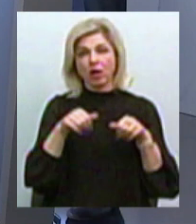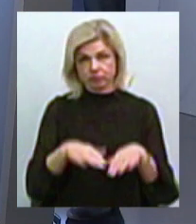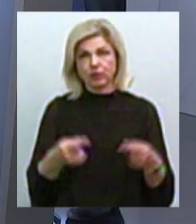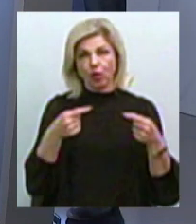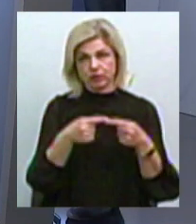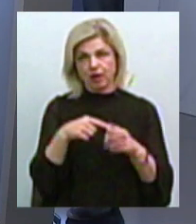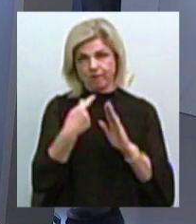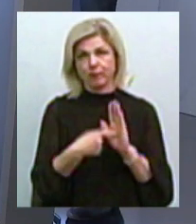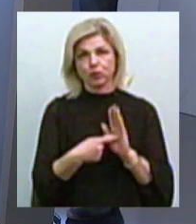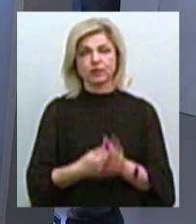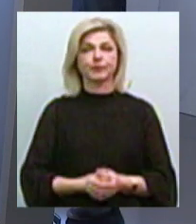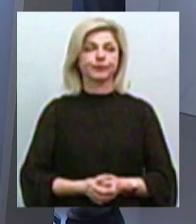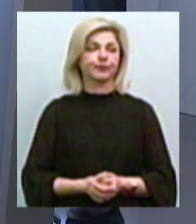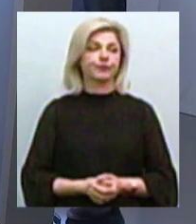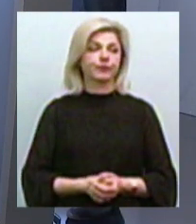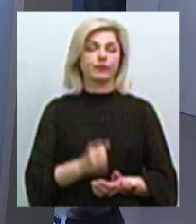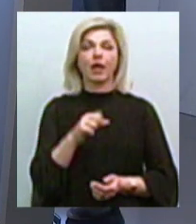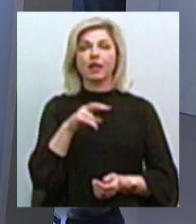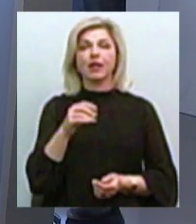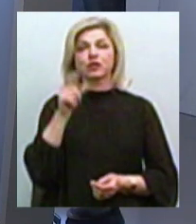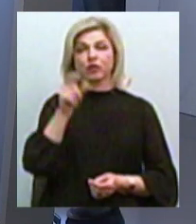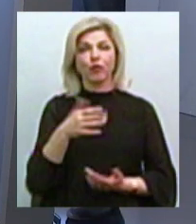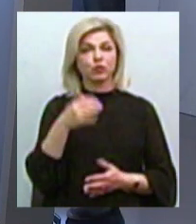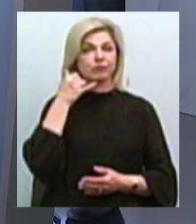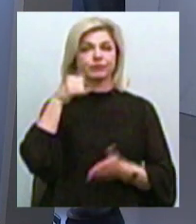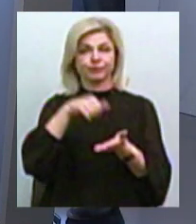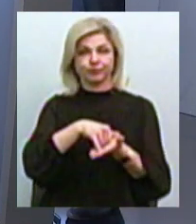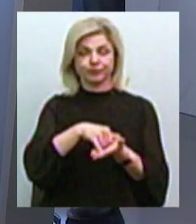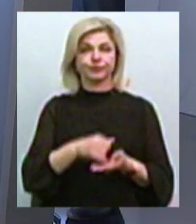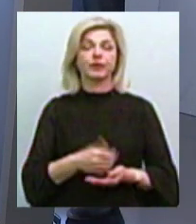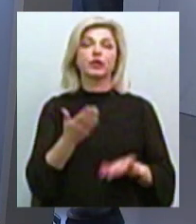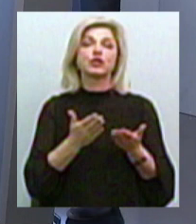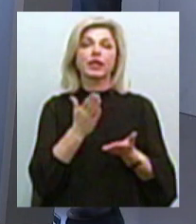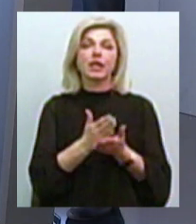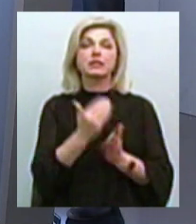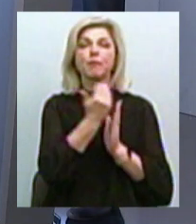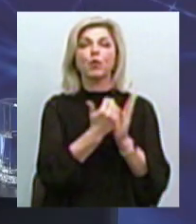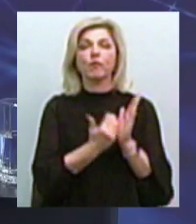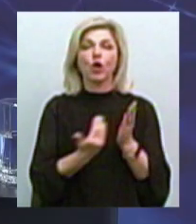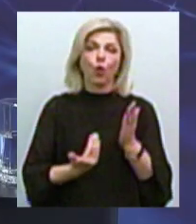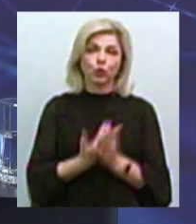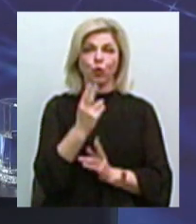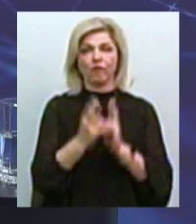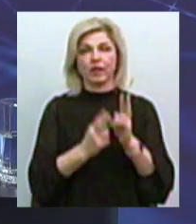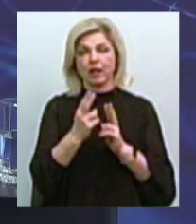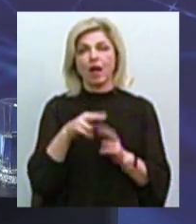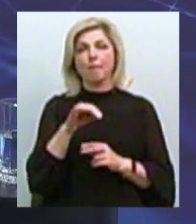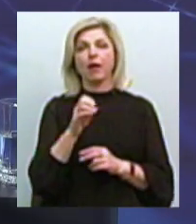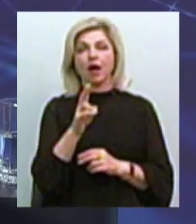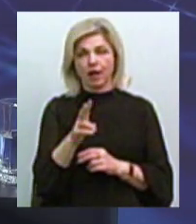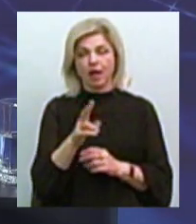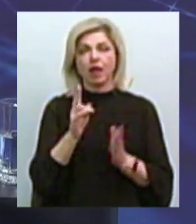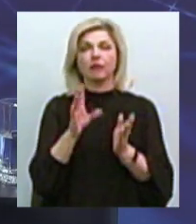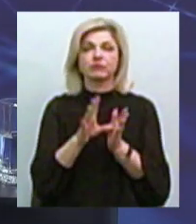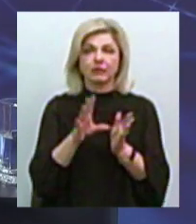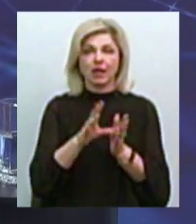Но наш глядач уже поклав слухалку. Будь ласка. Чи существует программа зановления парку электротранспорта? И что она